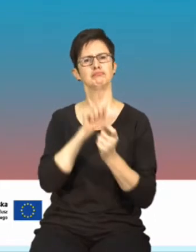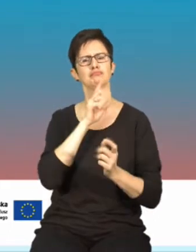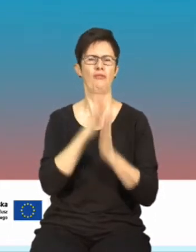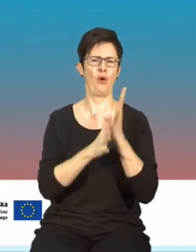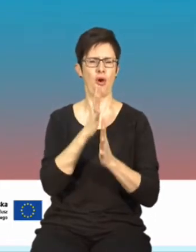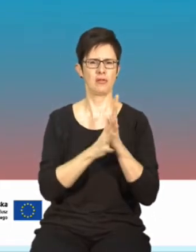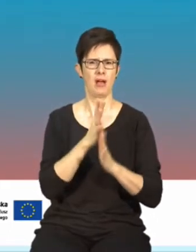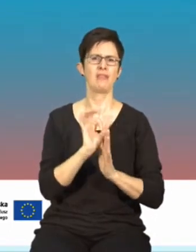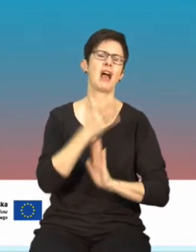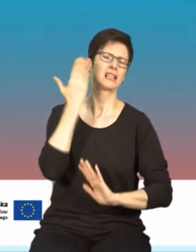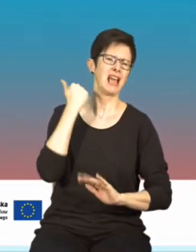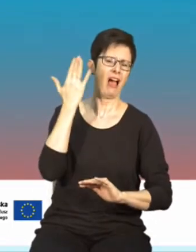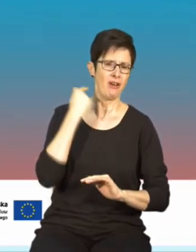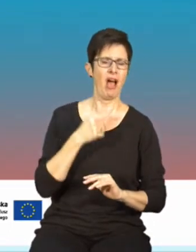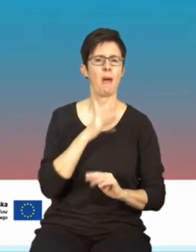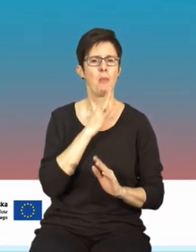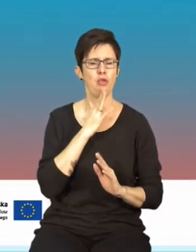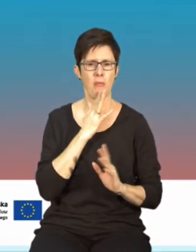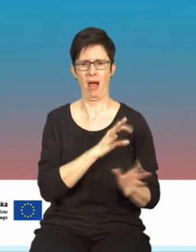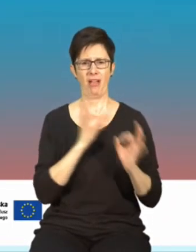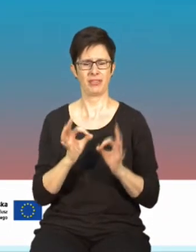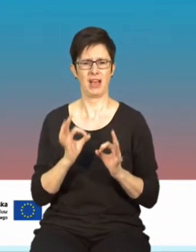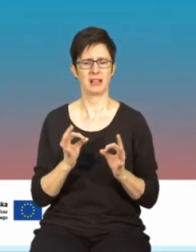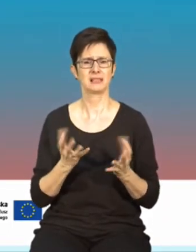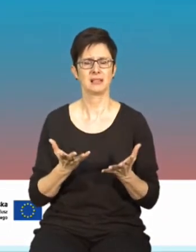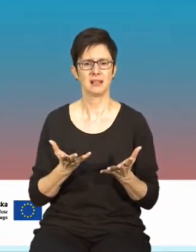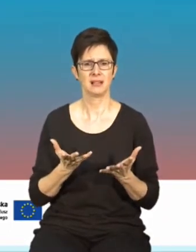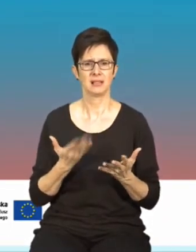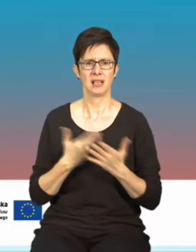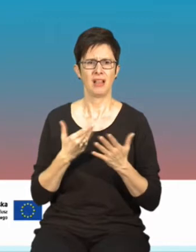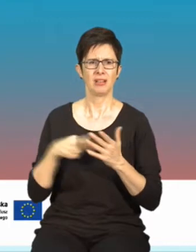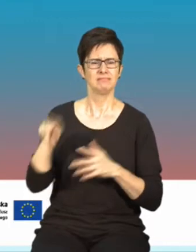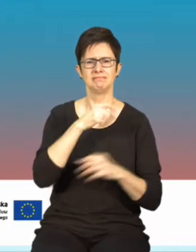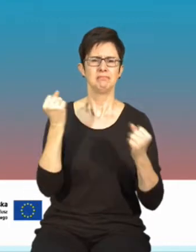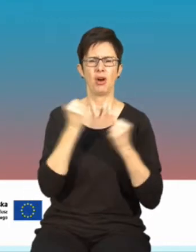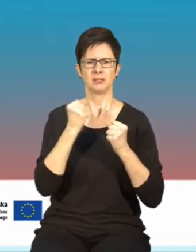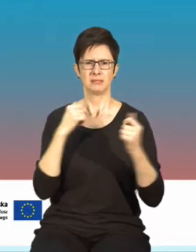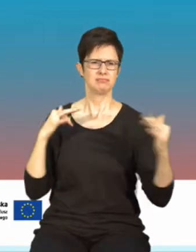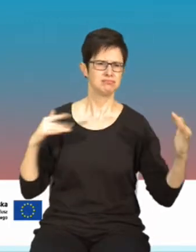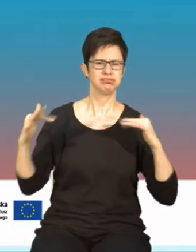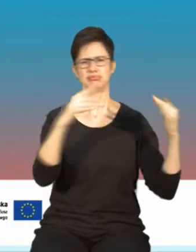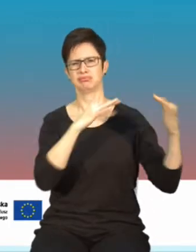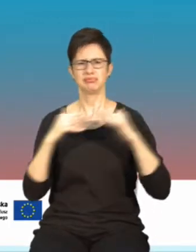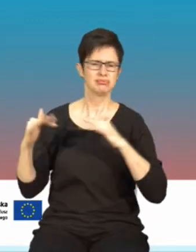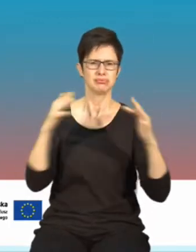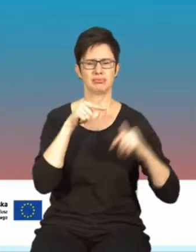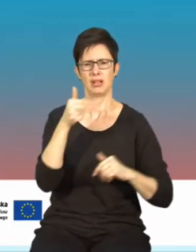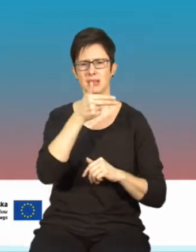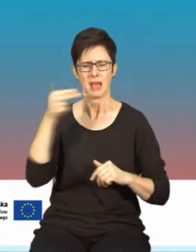ta temperatura jest tak bardzo